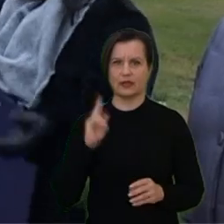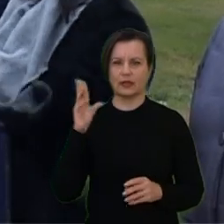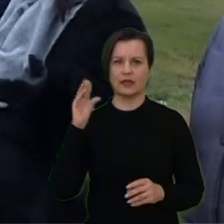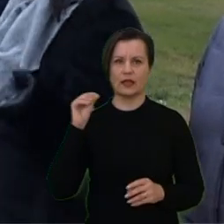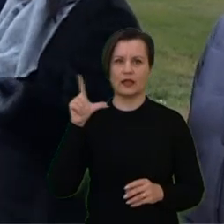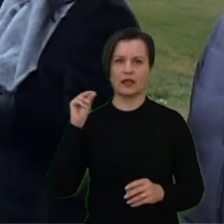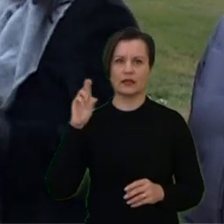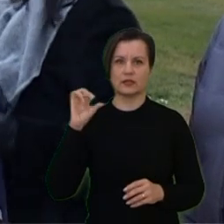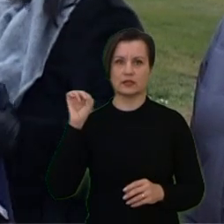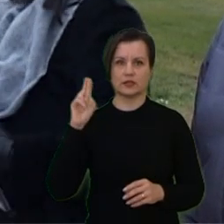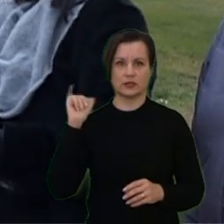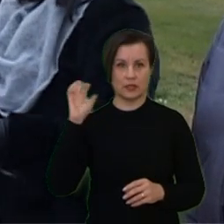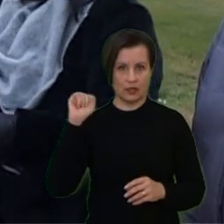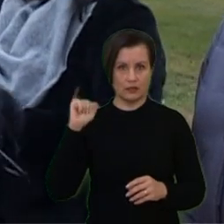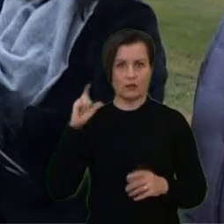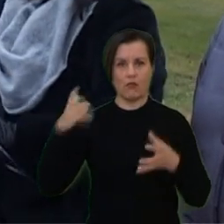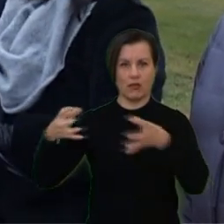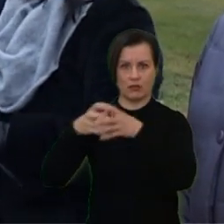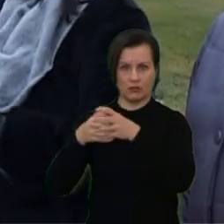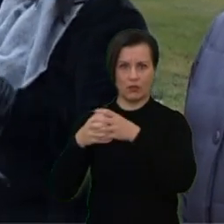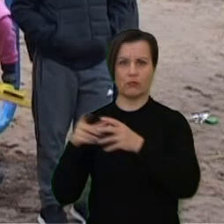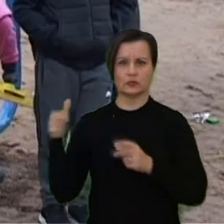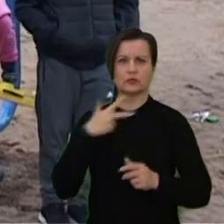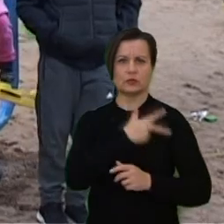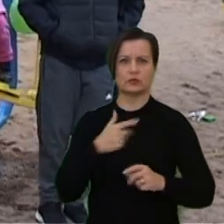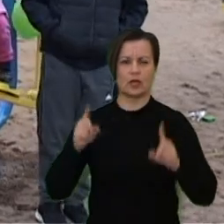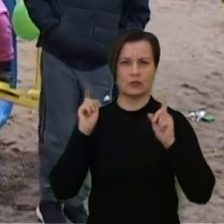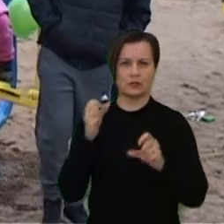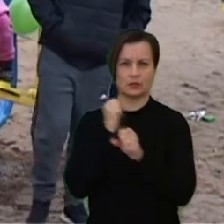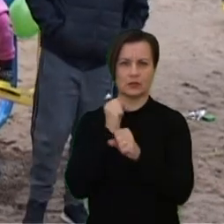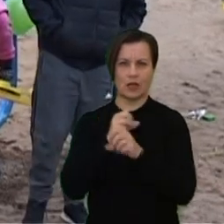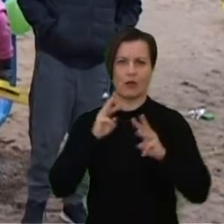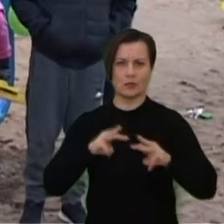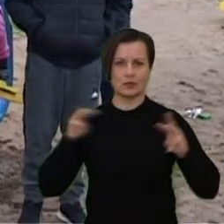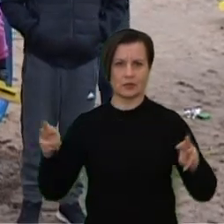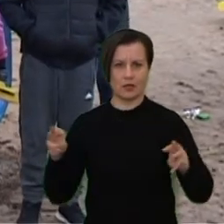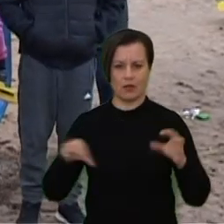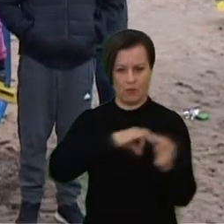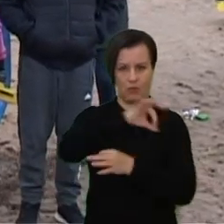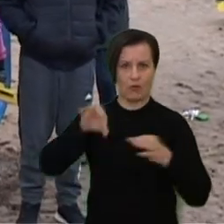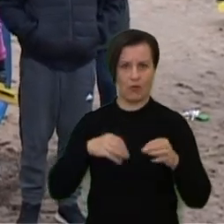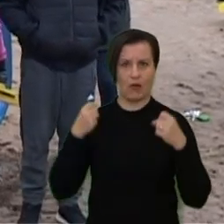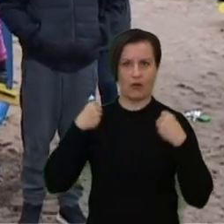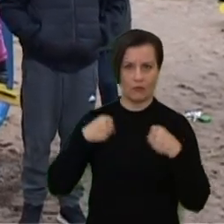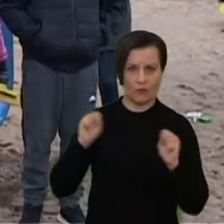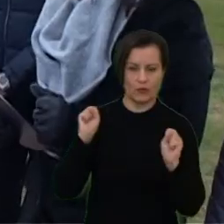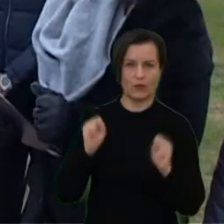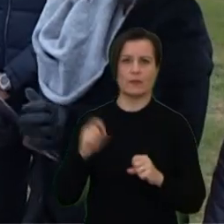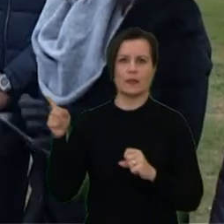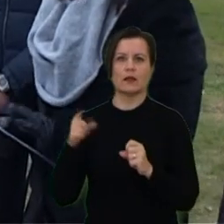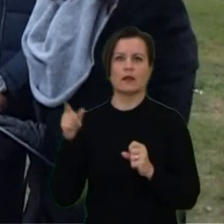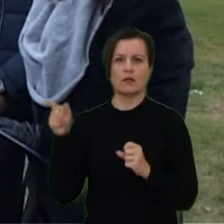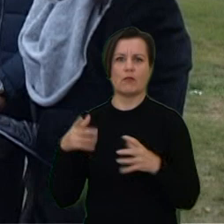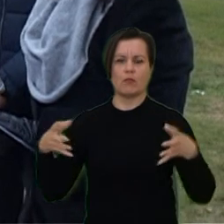Keliariškių bendruomenė įvykdė socialinės apsaugos ir darbo ministerijos finansuojama projektą Keliariškių kaimo bendruomenės